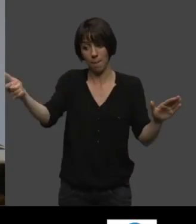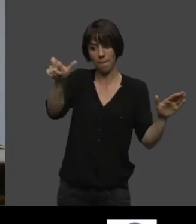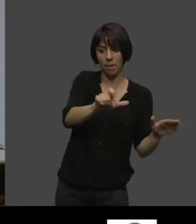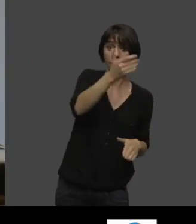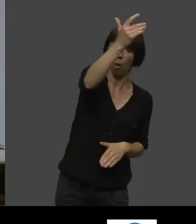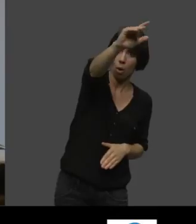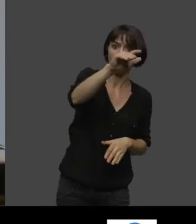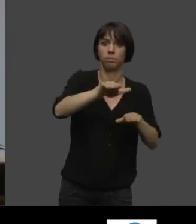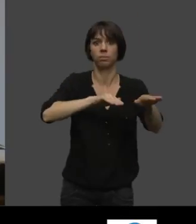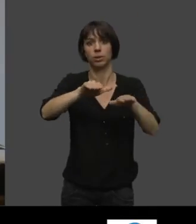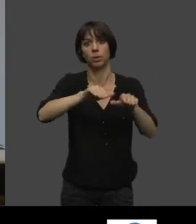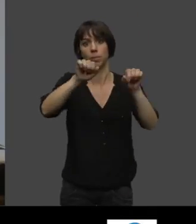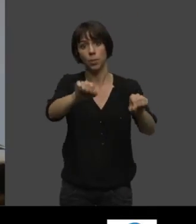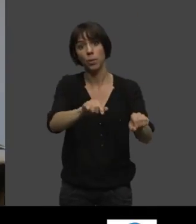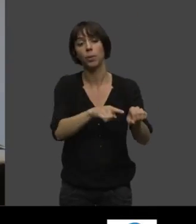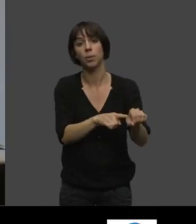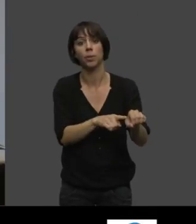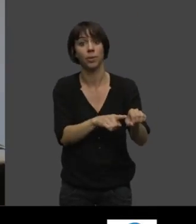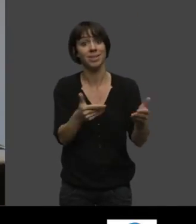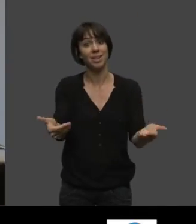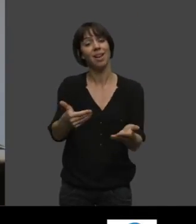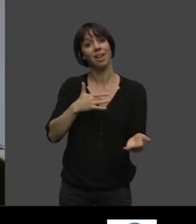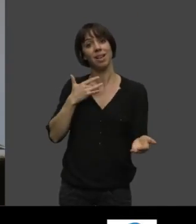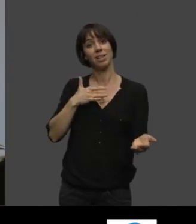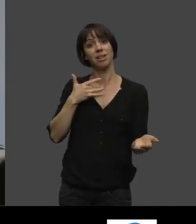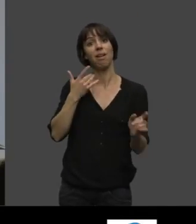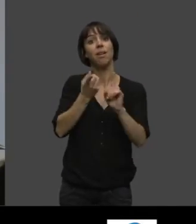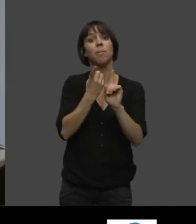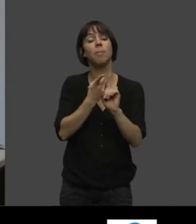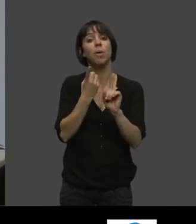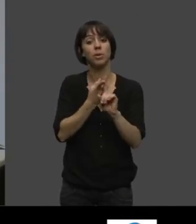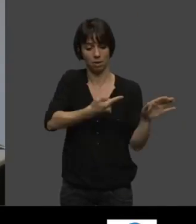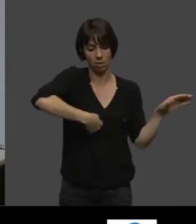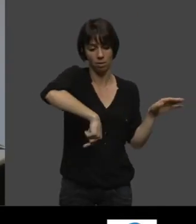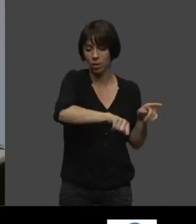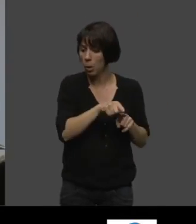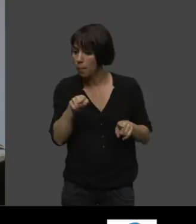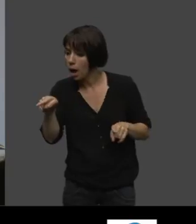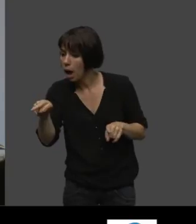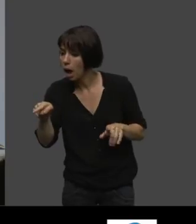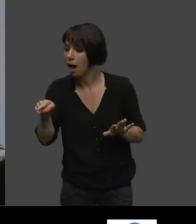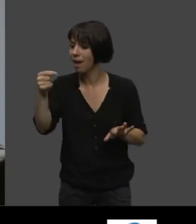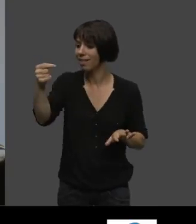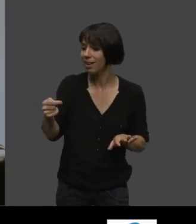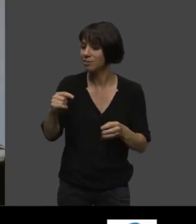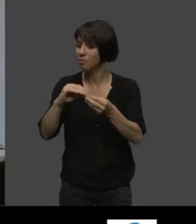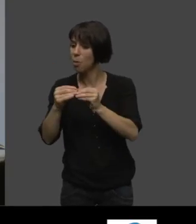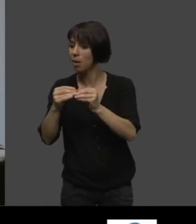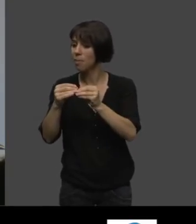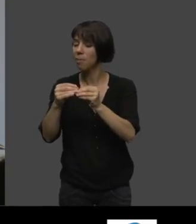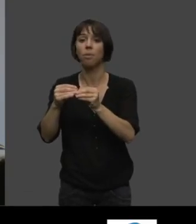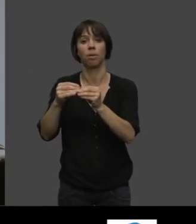de fixer son intérêt sur des défauts et de tenter de